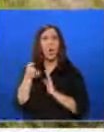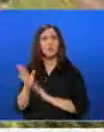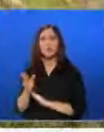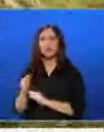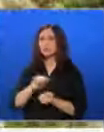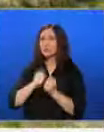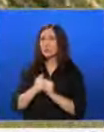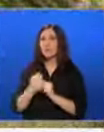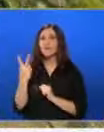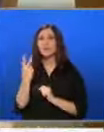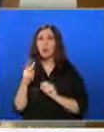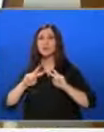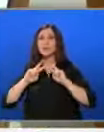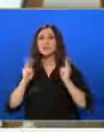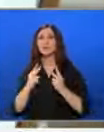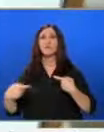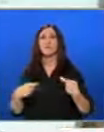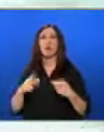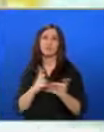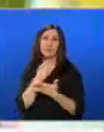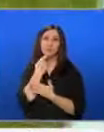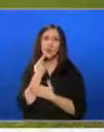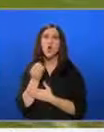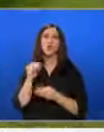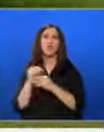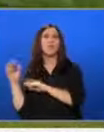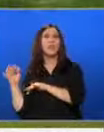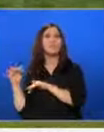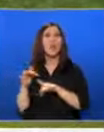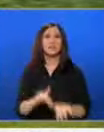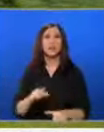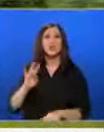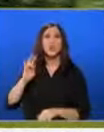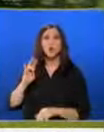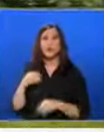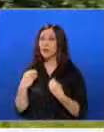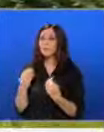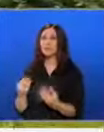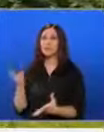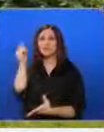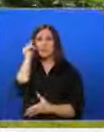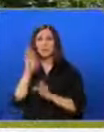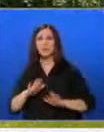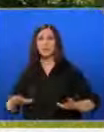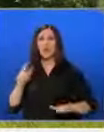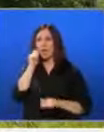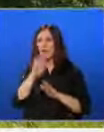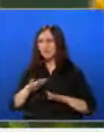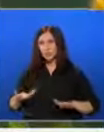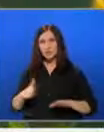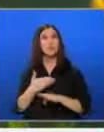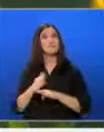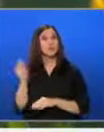война на 18-годишна възраст. Участвал е в десанта в Нормандия. Предава спомените си на децата и внуците и